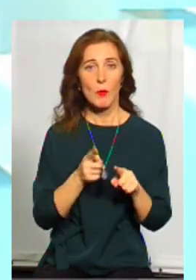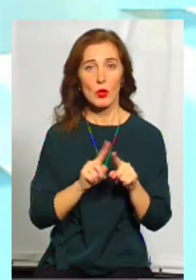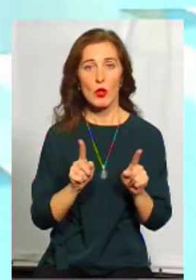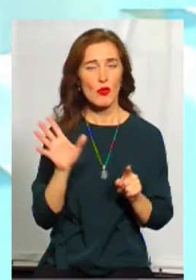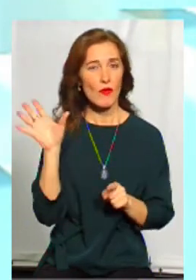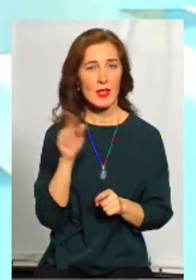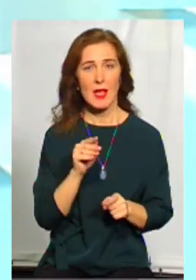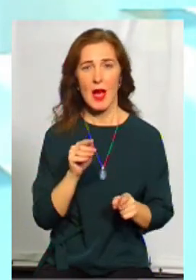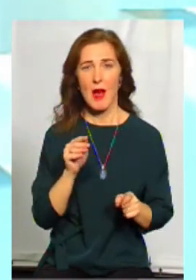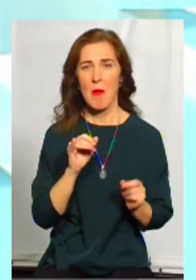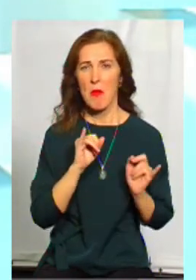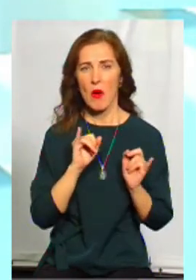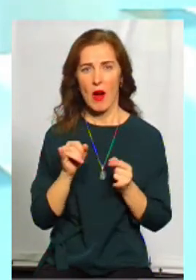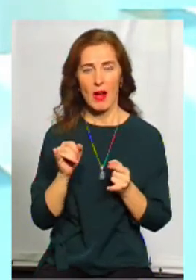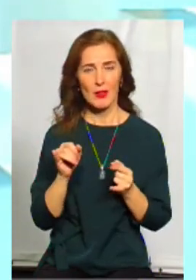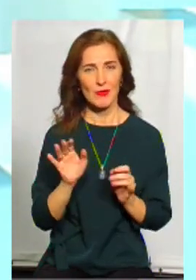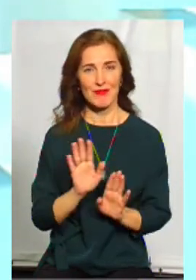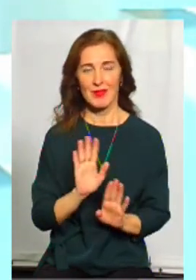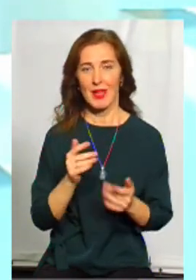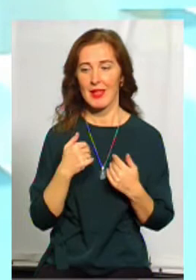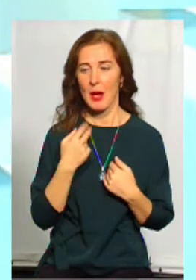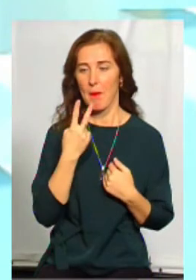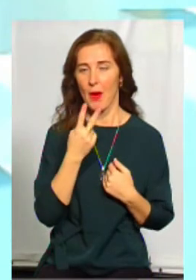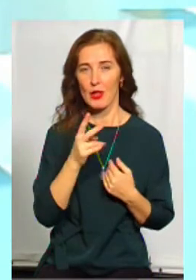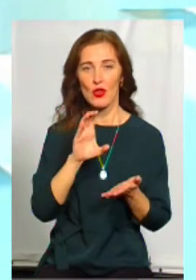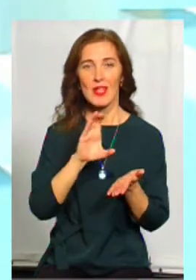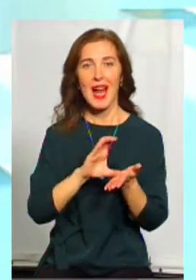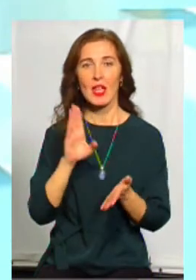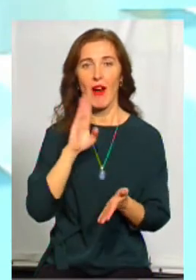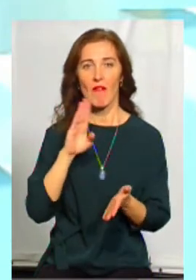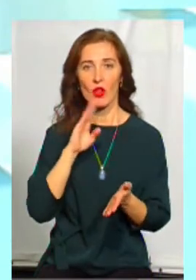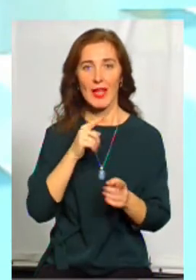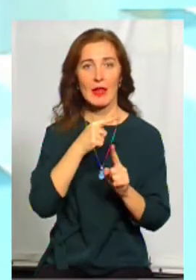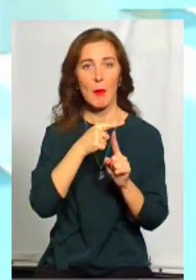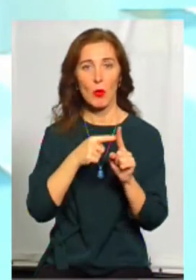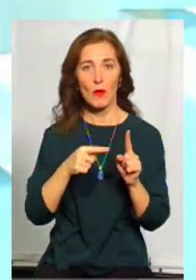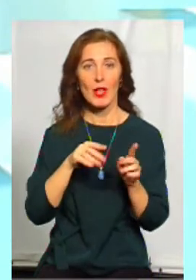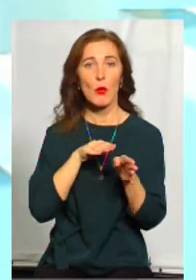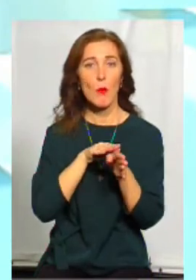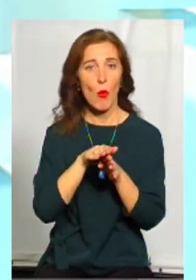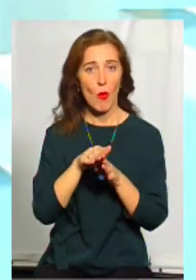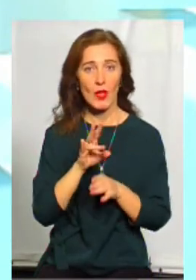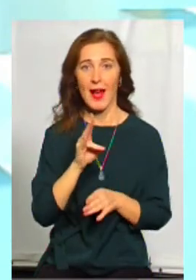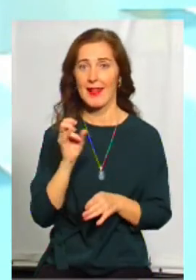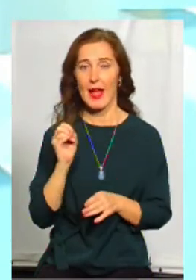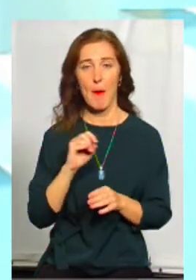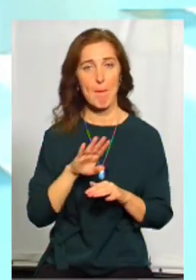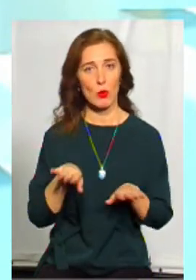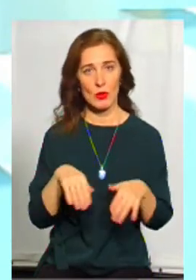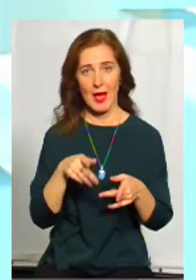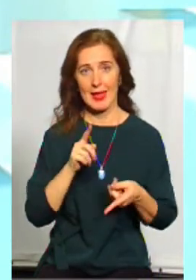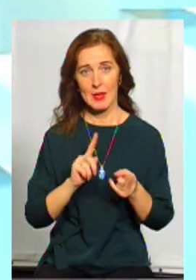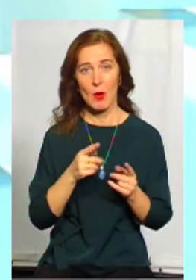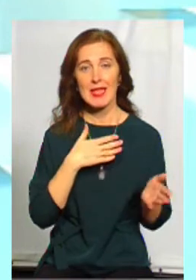навпаки бачу, що стакан, знаєте, склянка води, вона наполовину повна, а не пуста. Тому що, насправді,